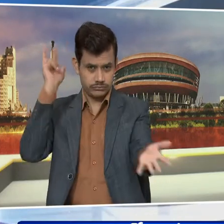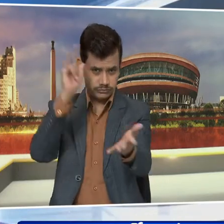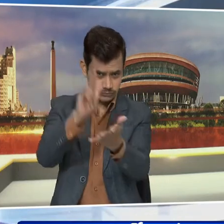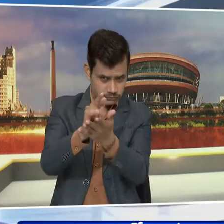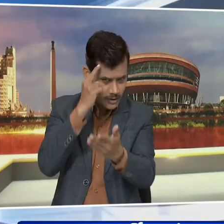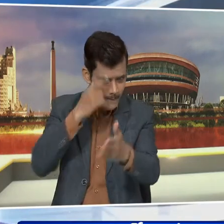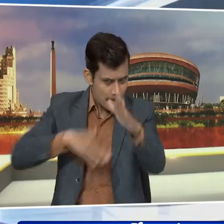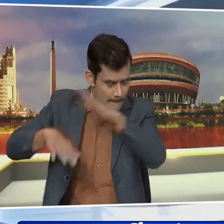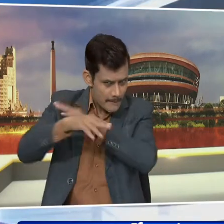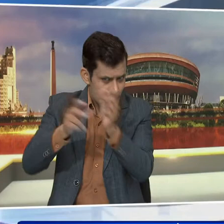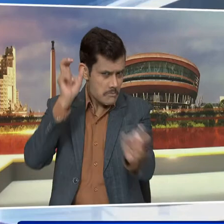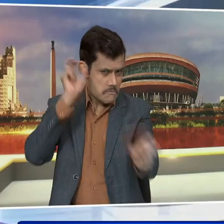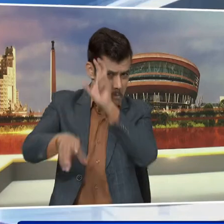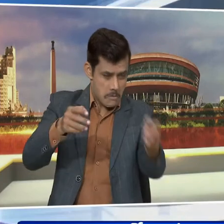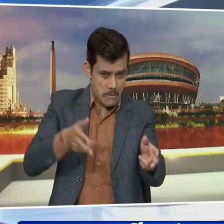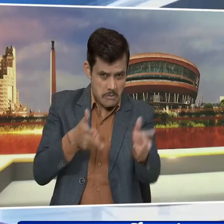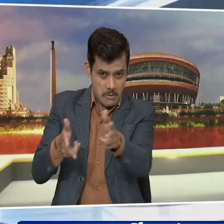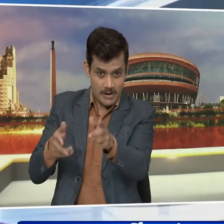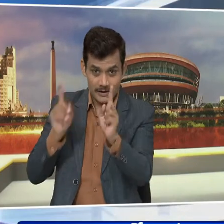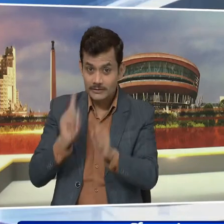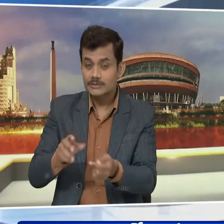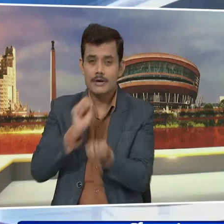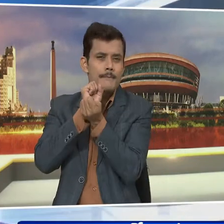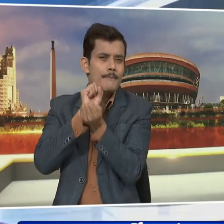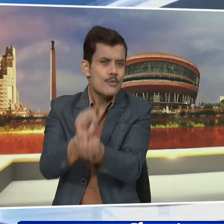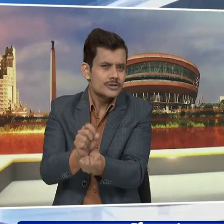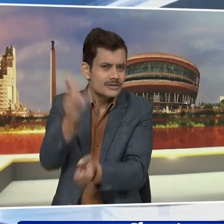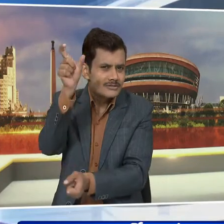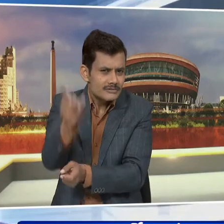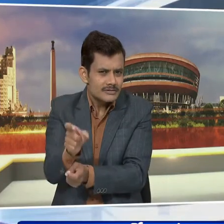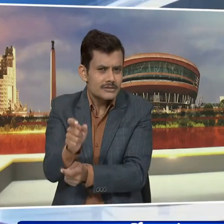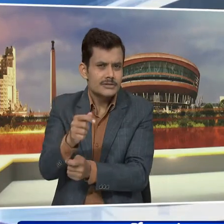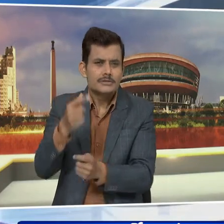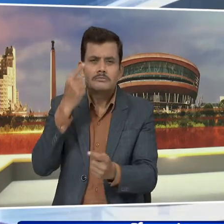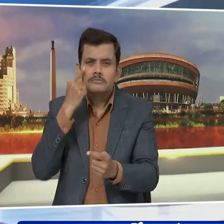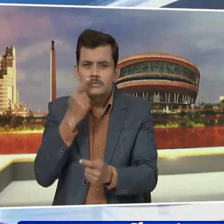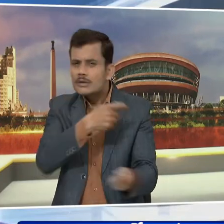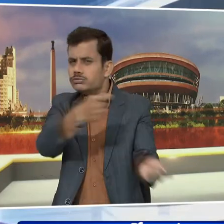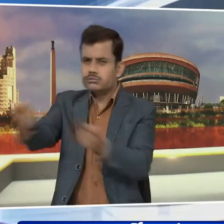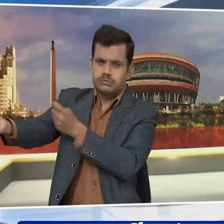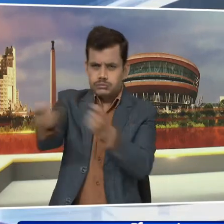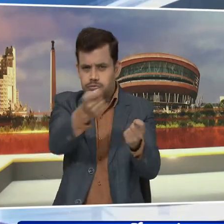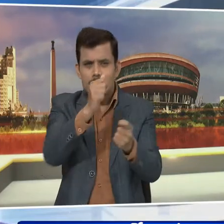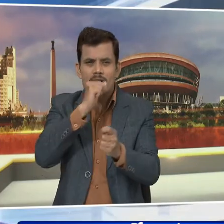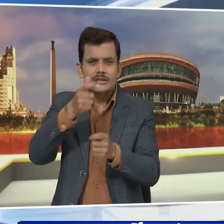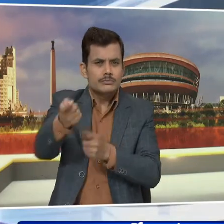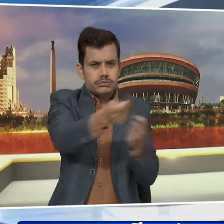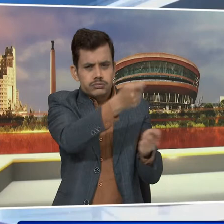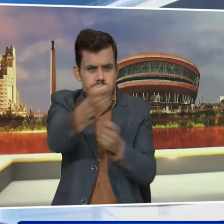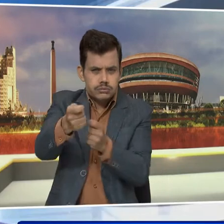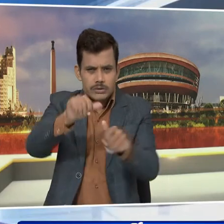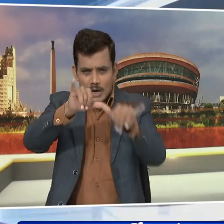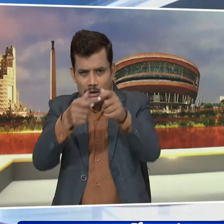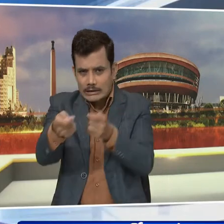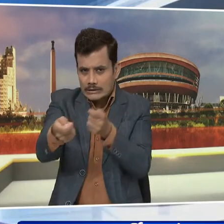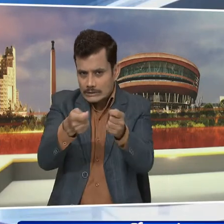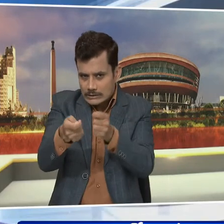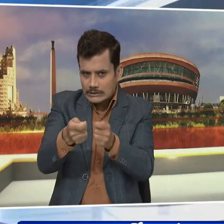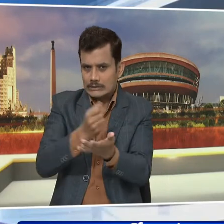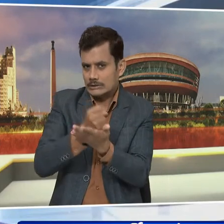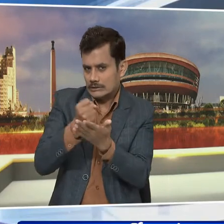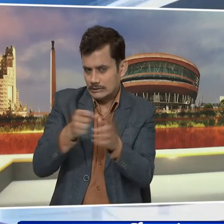करने की कोशिश की जहां पुलिस ने आसू गयास और पानी की बोच्छार कर स्थिती को नियंतरित करने की कोशिश की